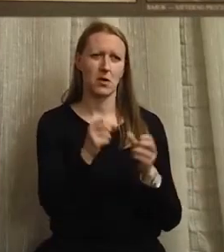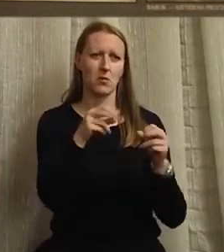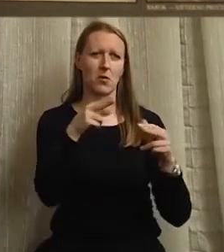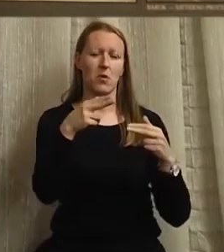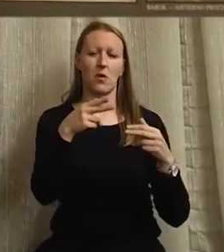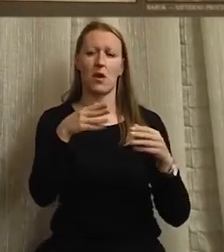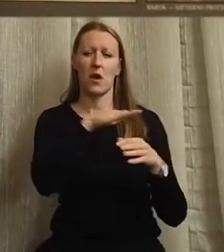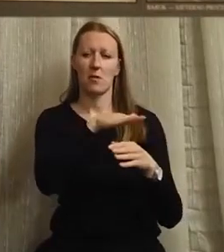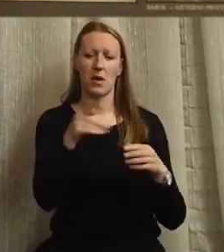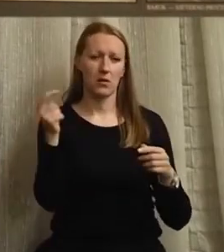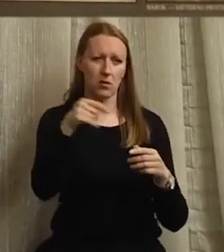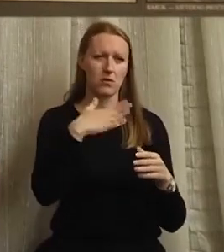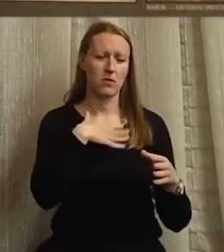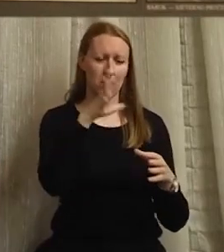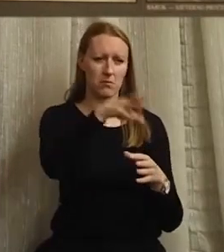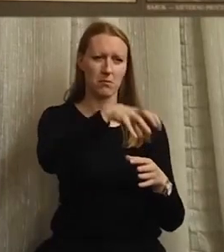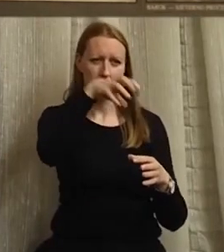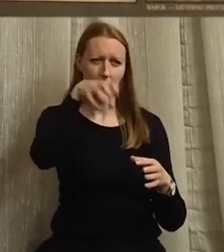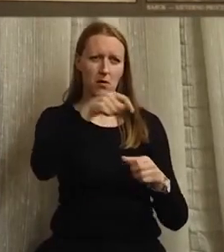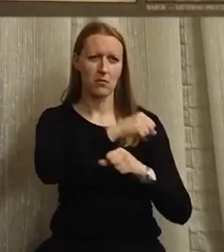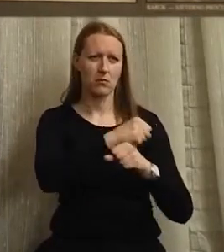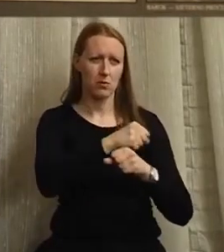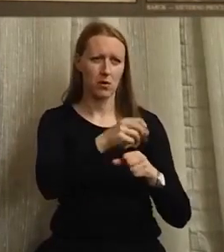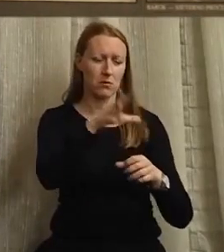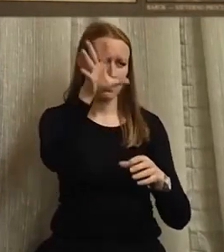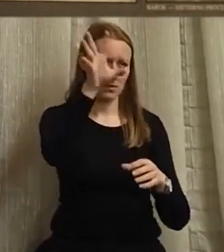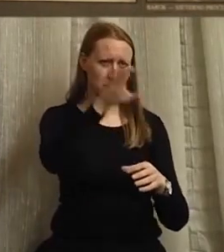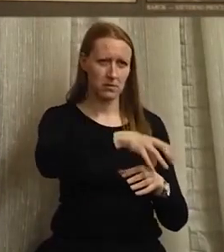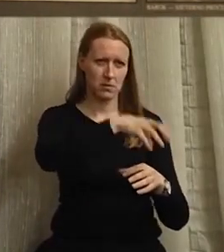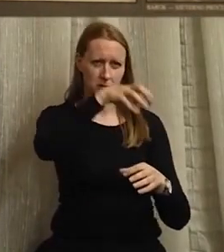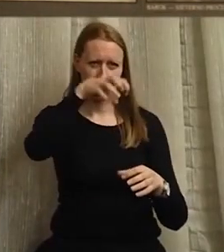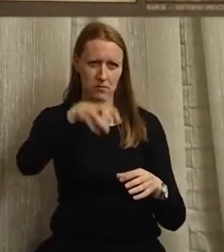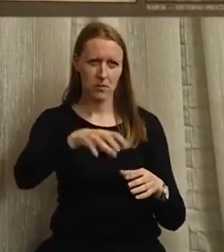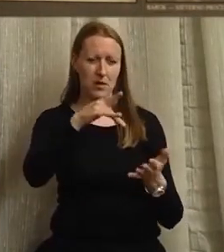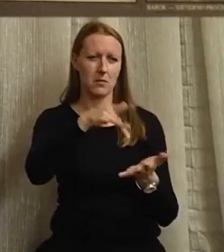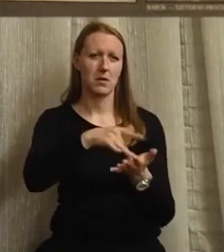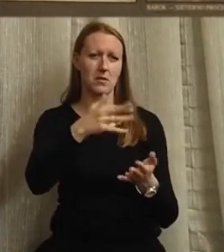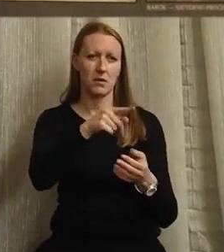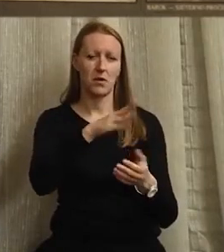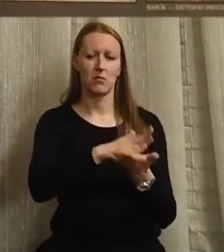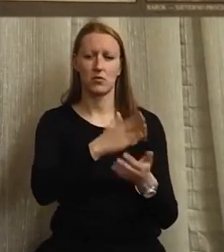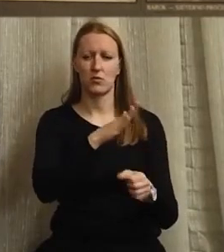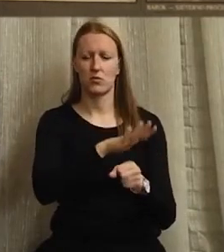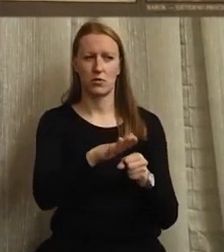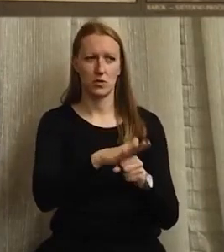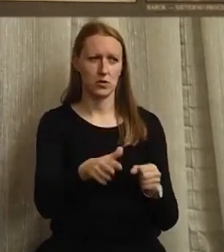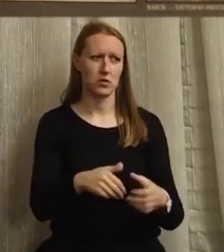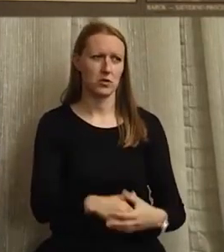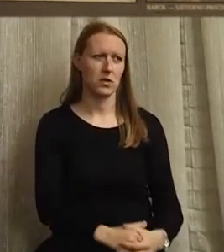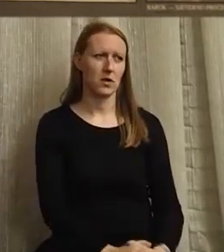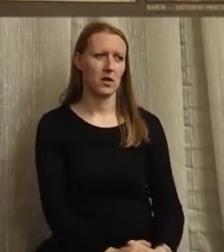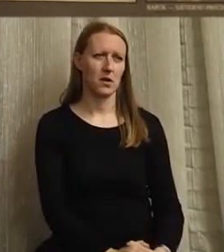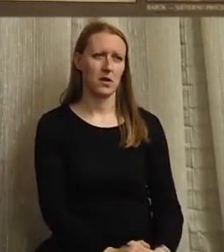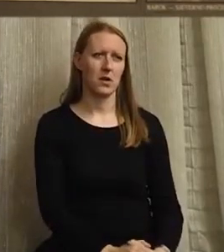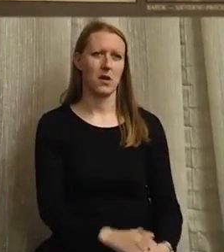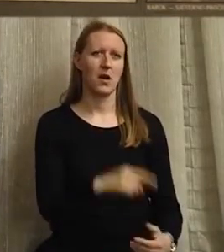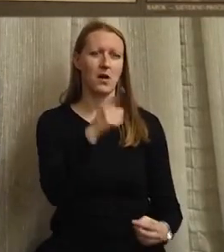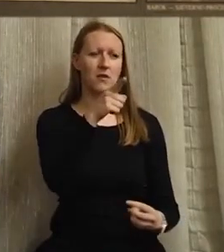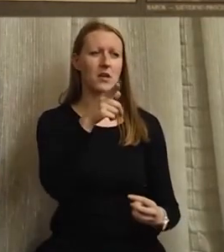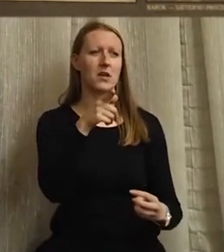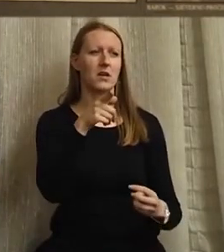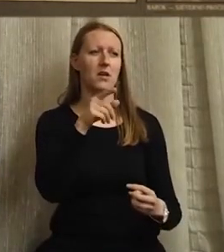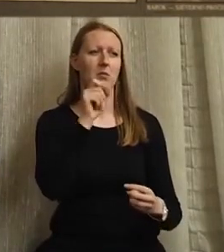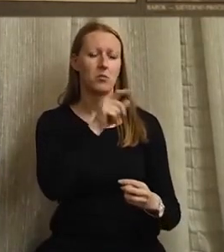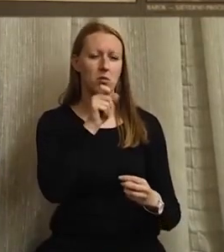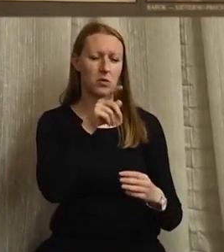Pula Parkingu je došao sa svojim paukom, je tu bombu odvukao na poziciju da se ona uništi. A vi prvojte po